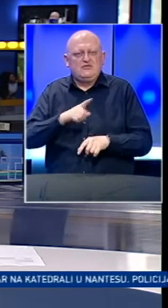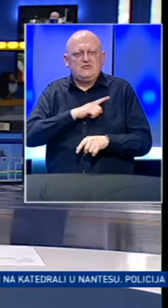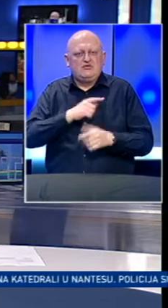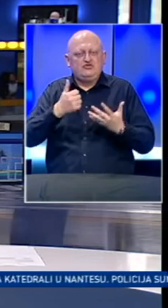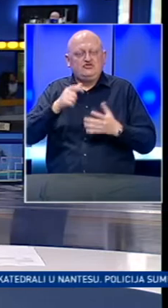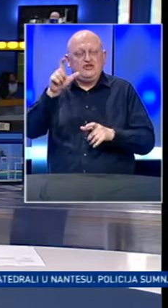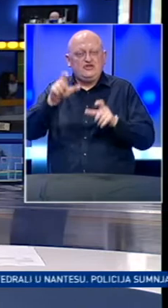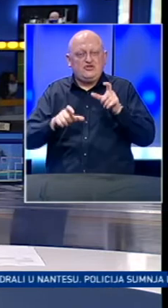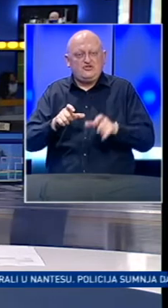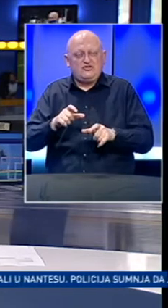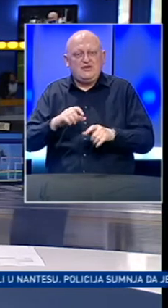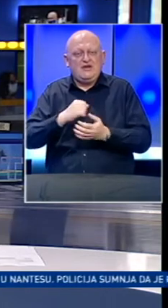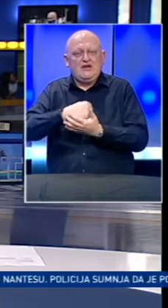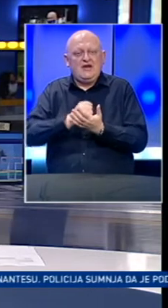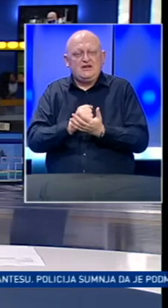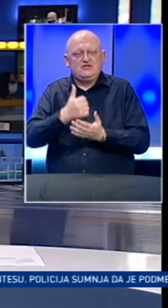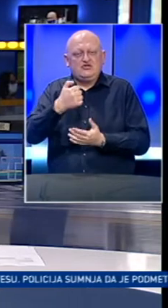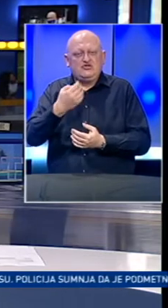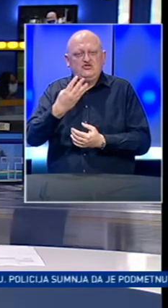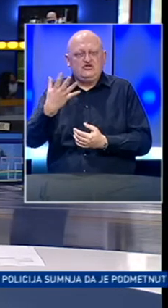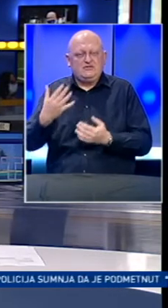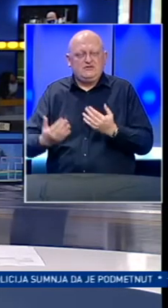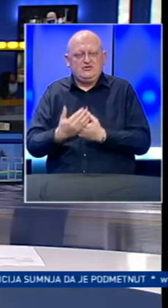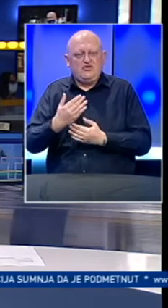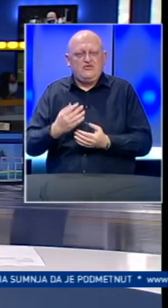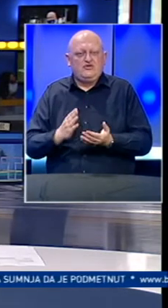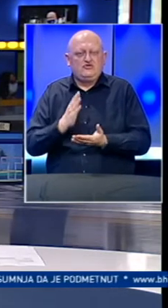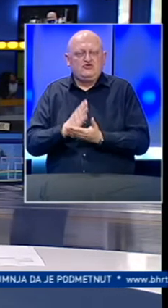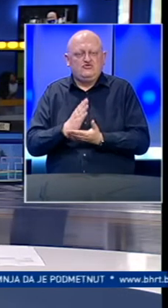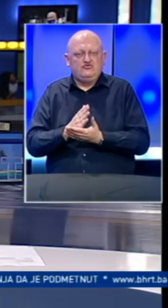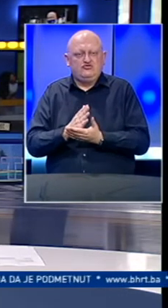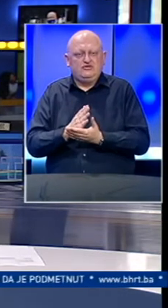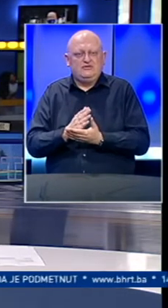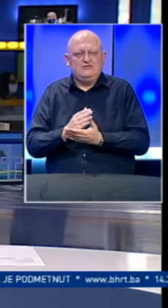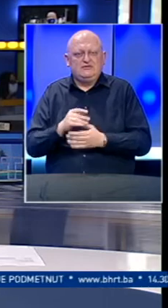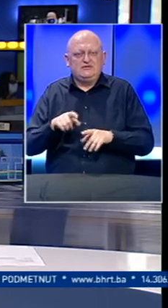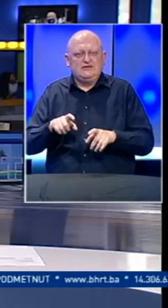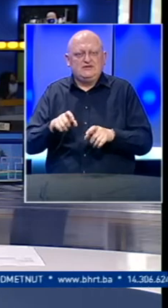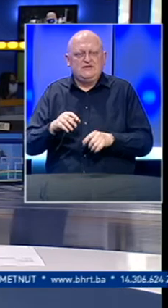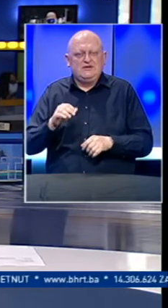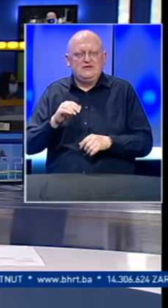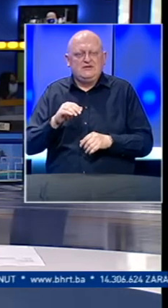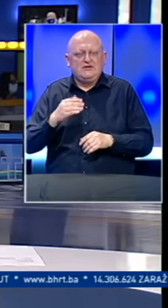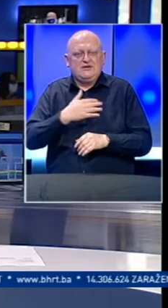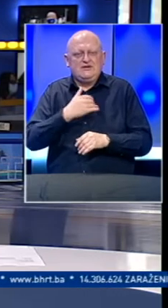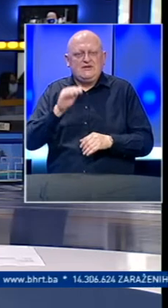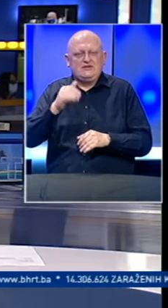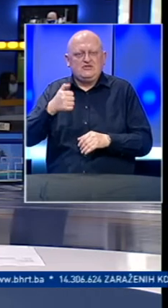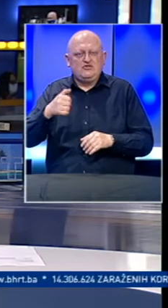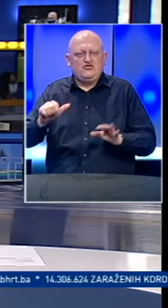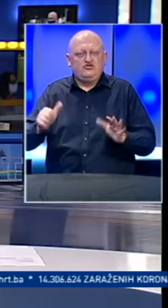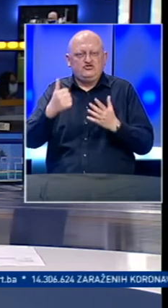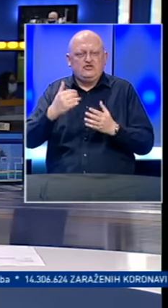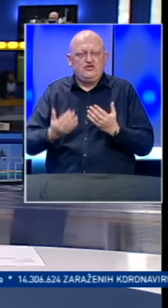koronavirusom preminulo 6 osoba, a registrirano je 145 novih slučajeva zaraze. Hrvatska je prijavila